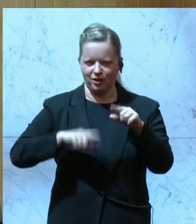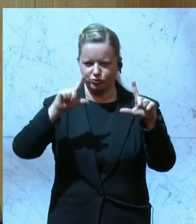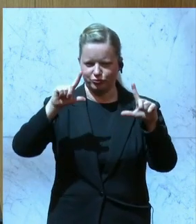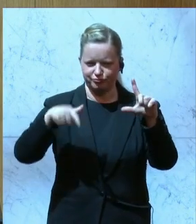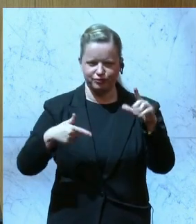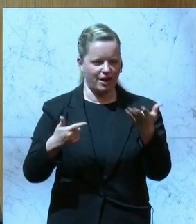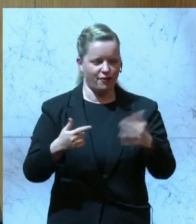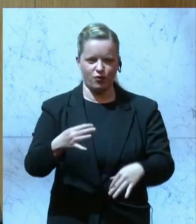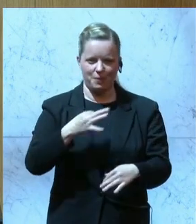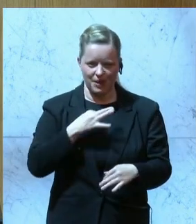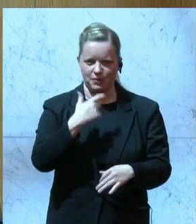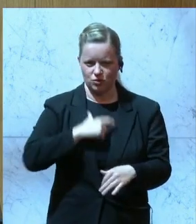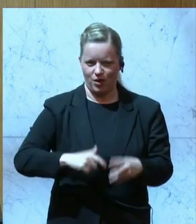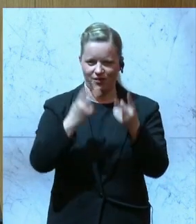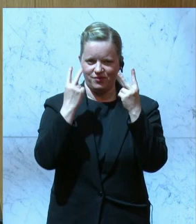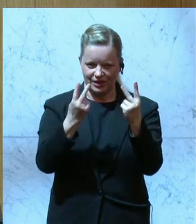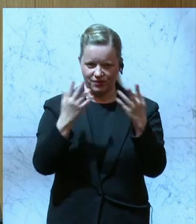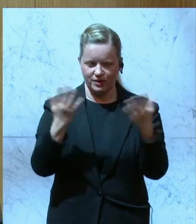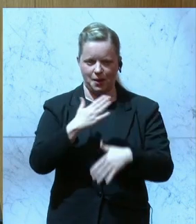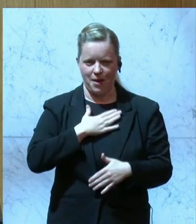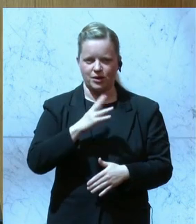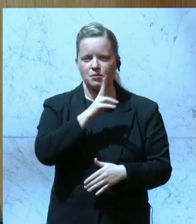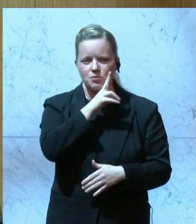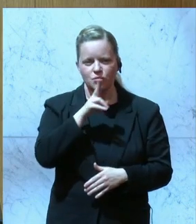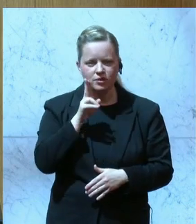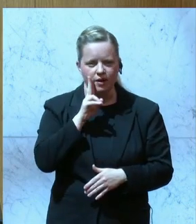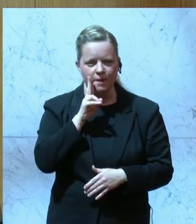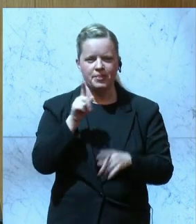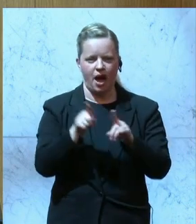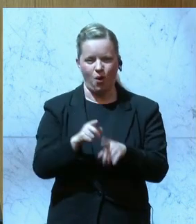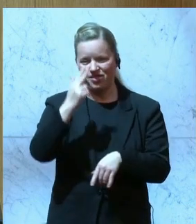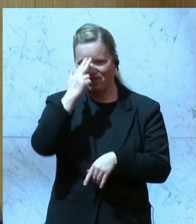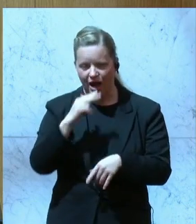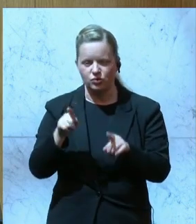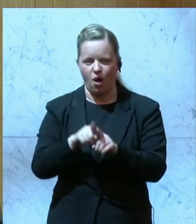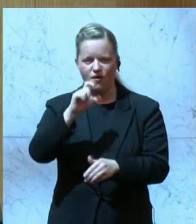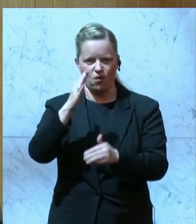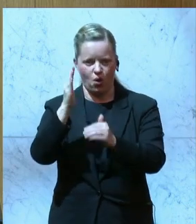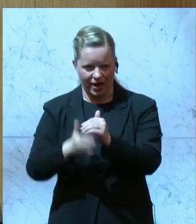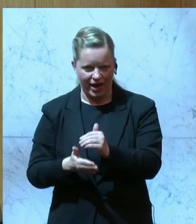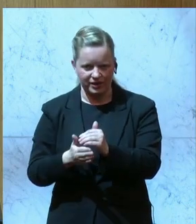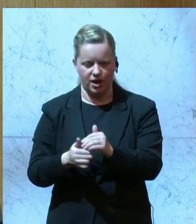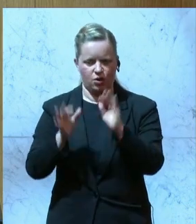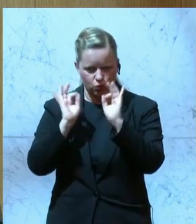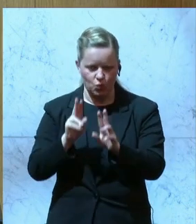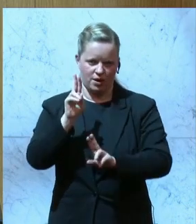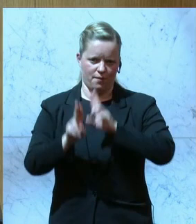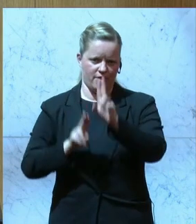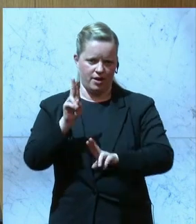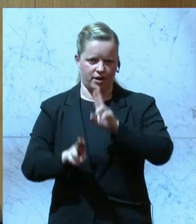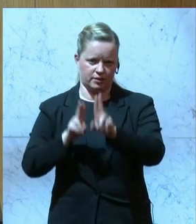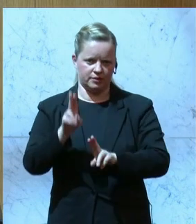persönlich ist es wichtig, dass meine Mutter auch in der Nacht und auch am Wochenende gepflegt wird.